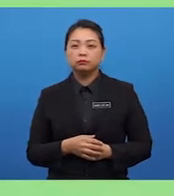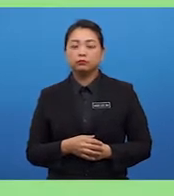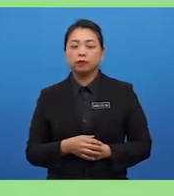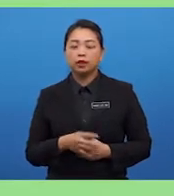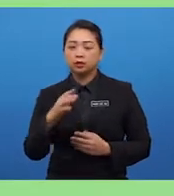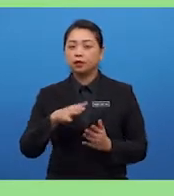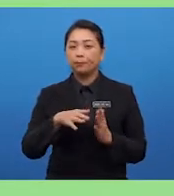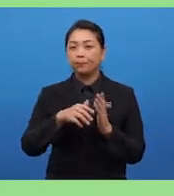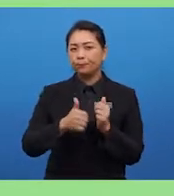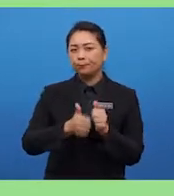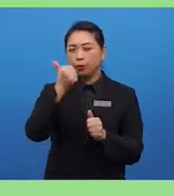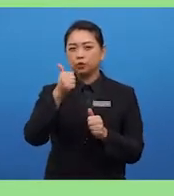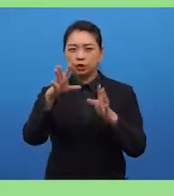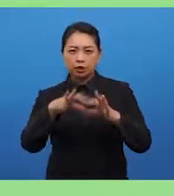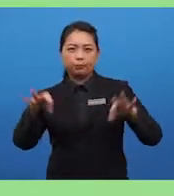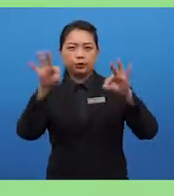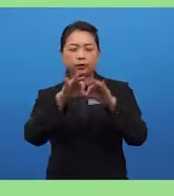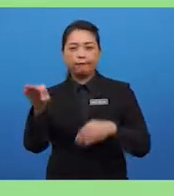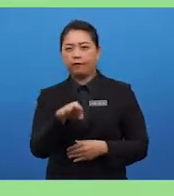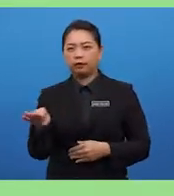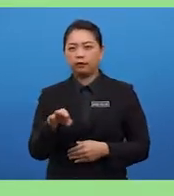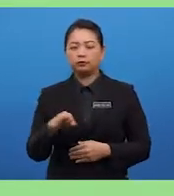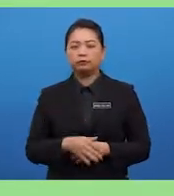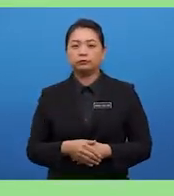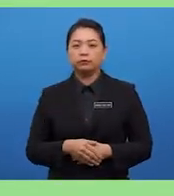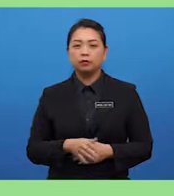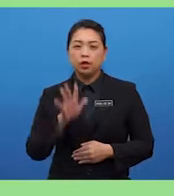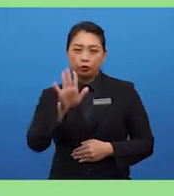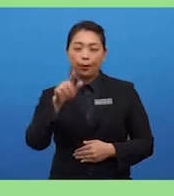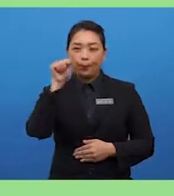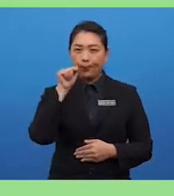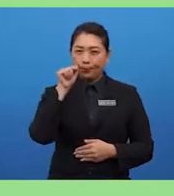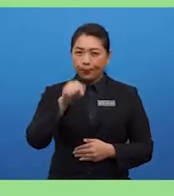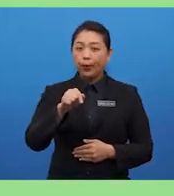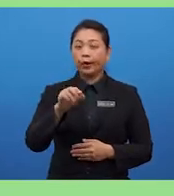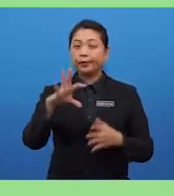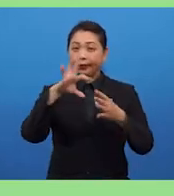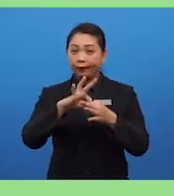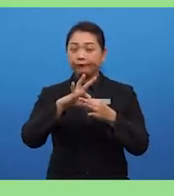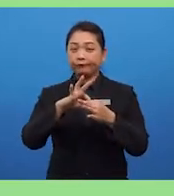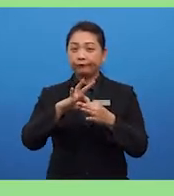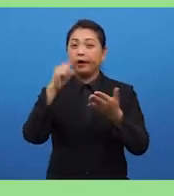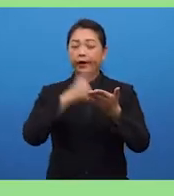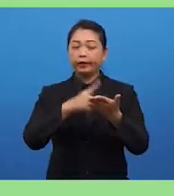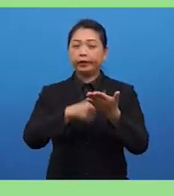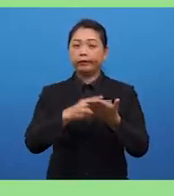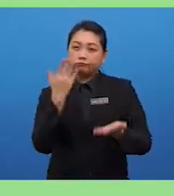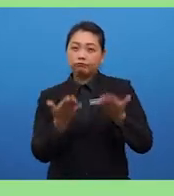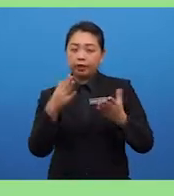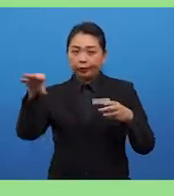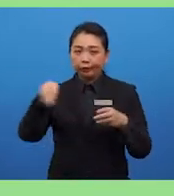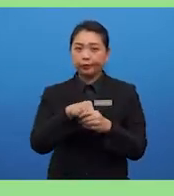factor. Then, your point of argument may include things like, have chosen student